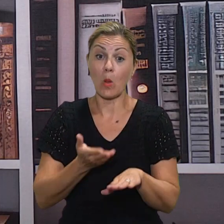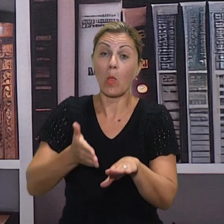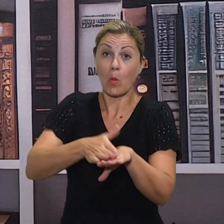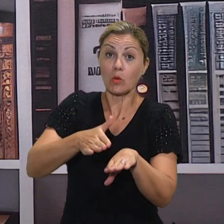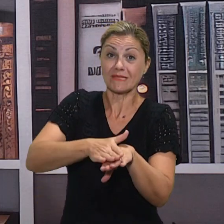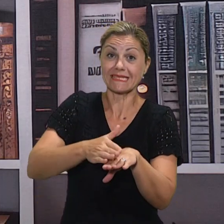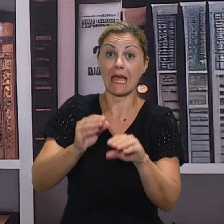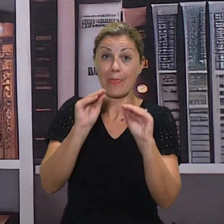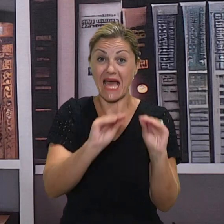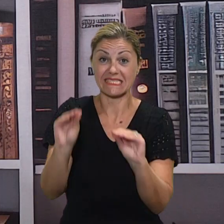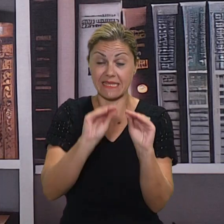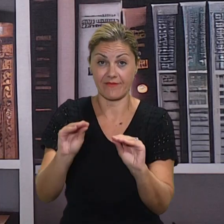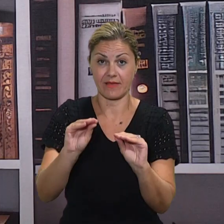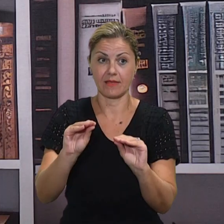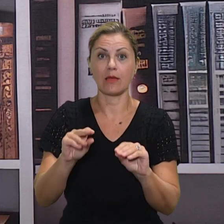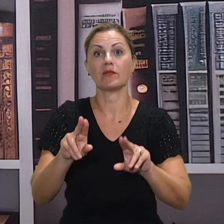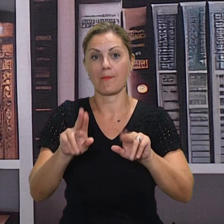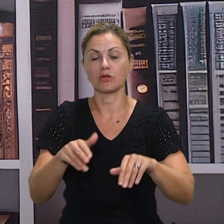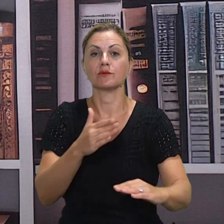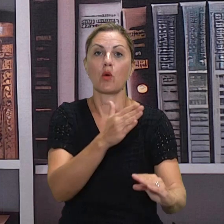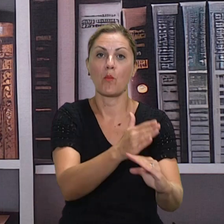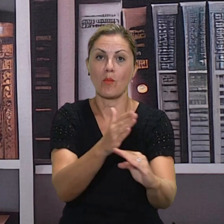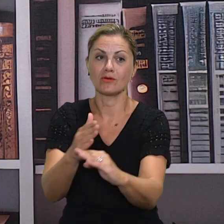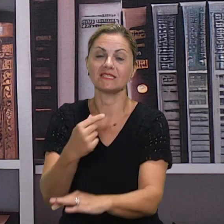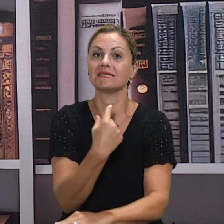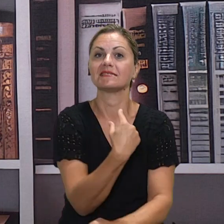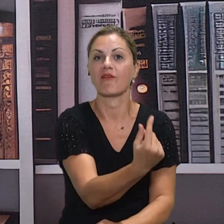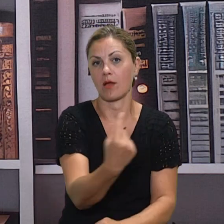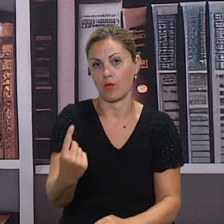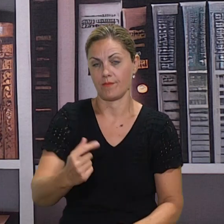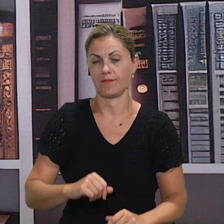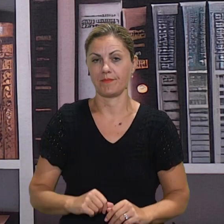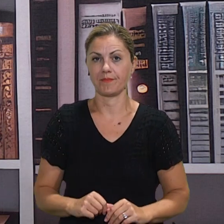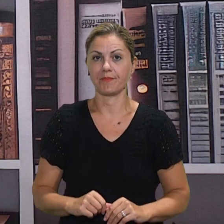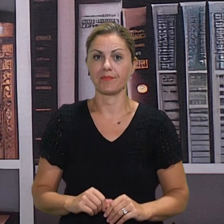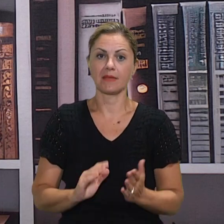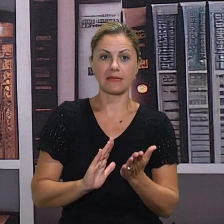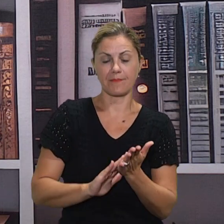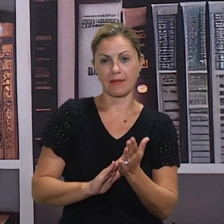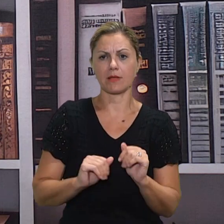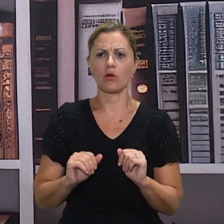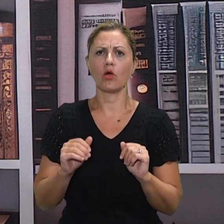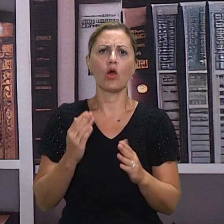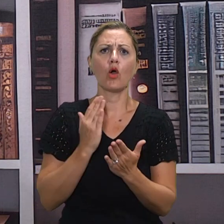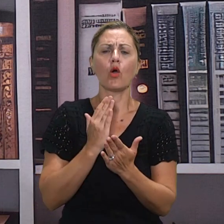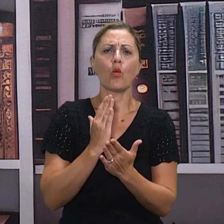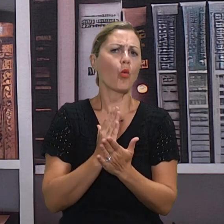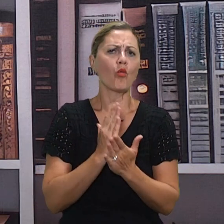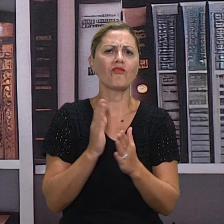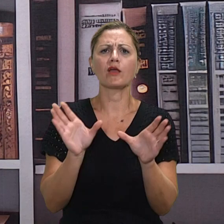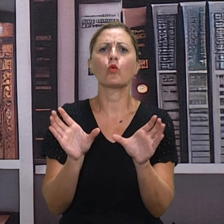gdje se jednostavno možemo posvetiti i jednima i drugima. Uvijek se nekako u društvu nameće ta